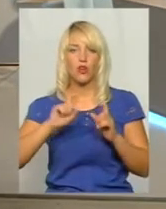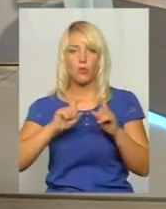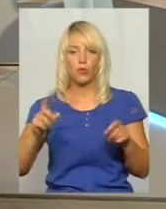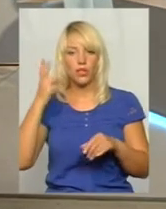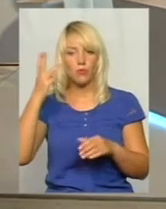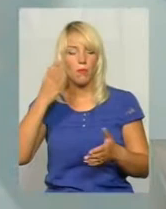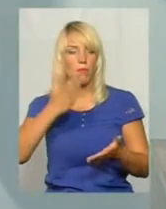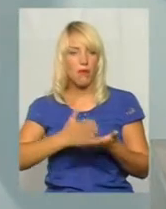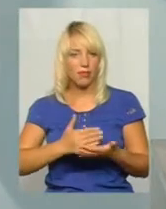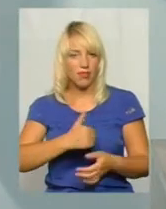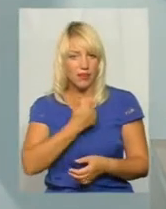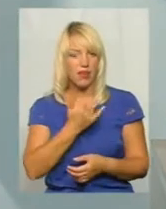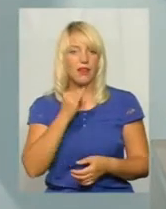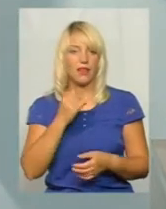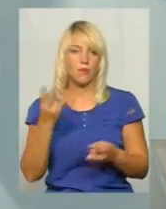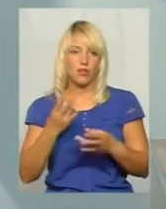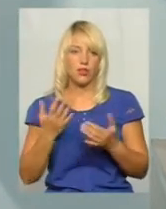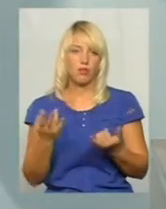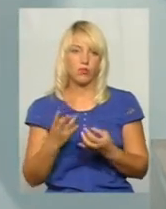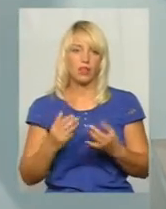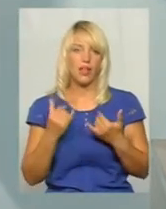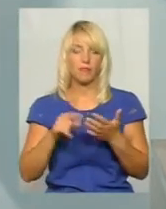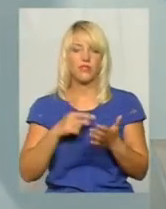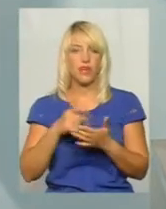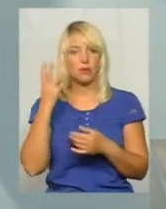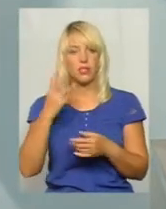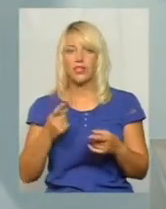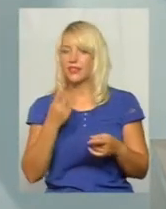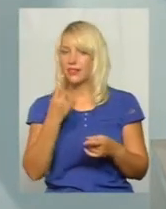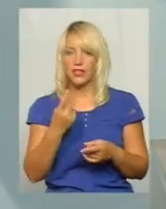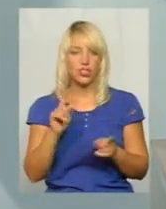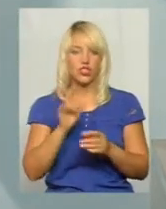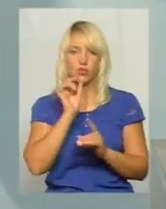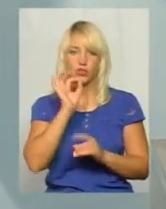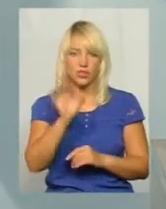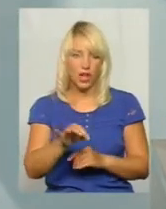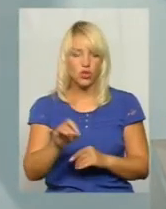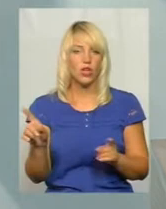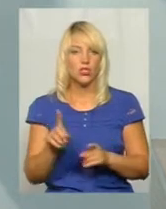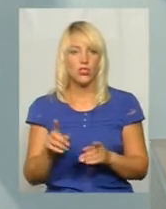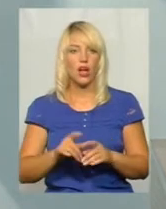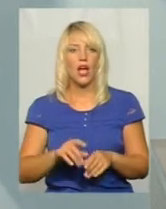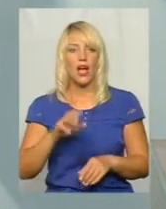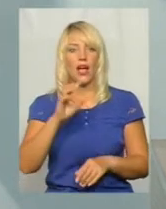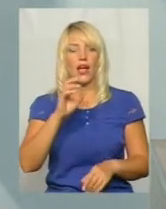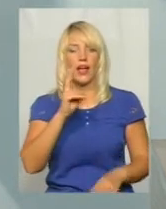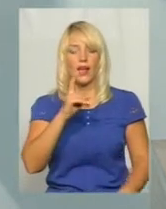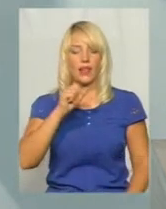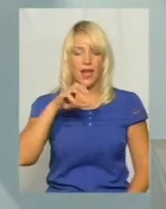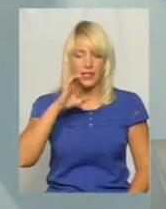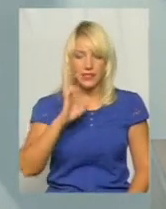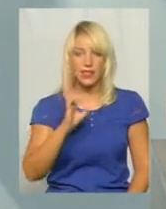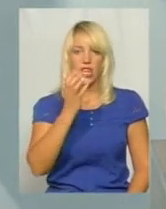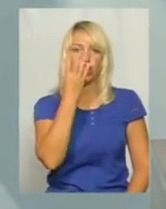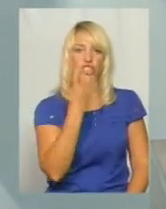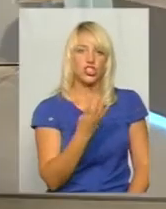хоче мати, і він повинен бути для міста Хмельницького. Скажу єдине, що це повинен бути аеропорт класу 4С. от